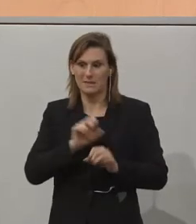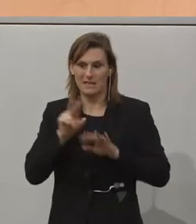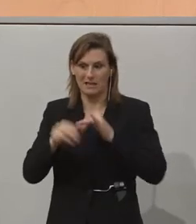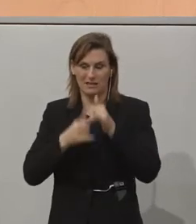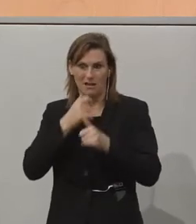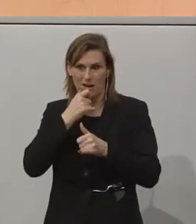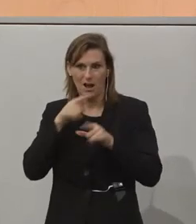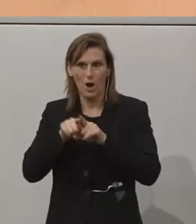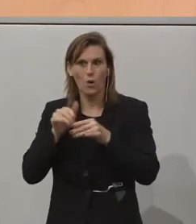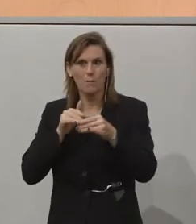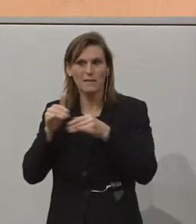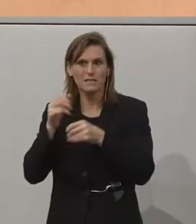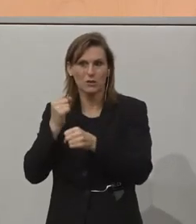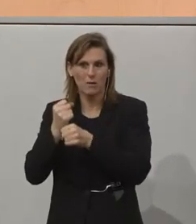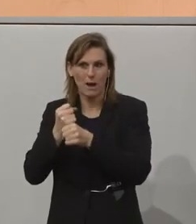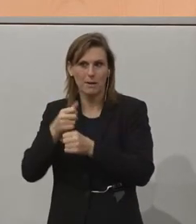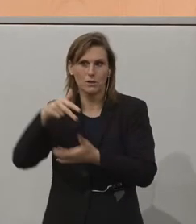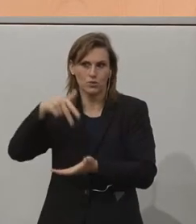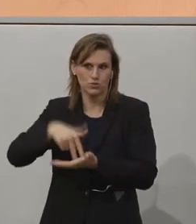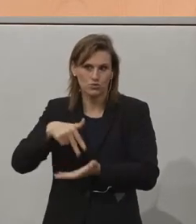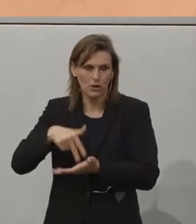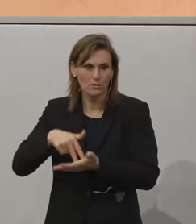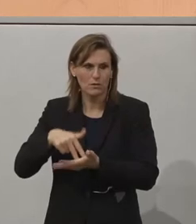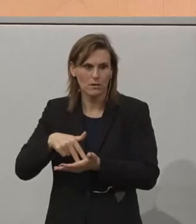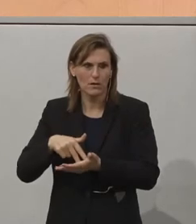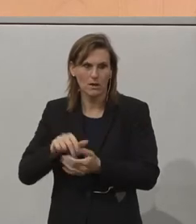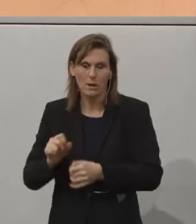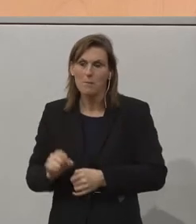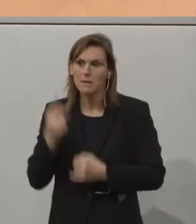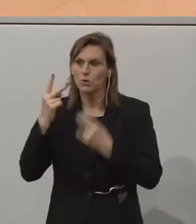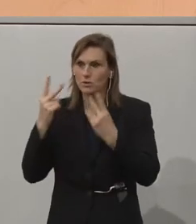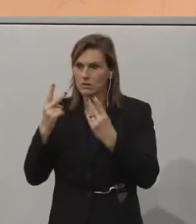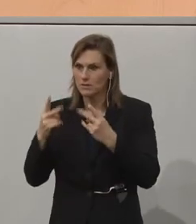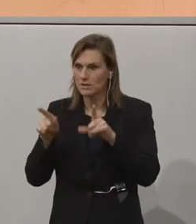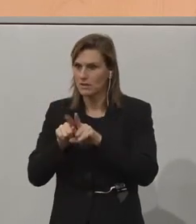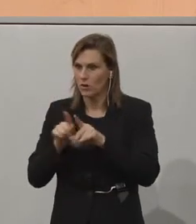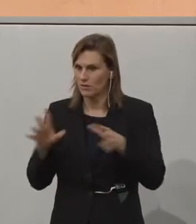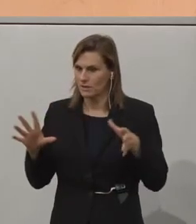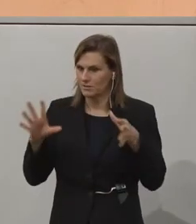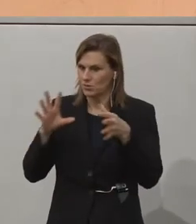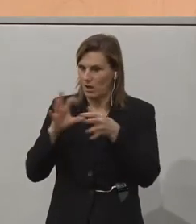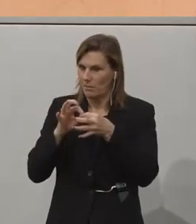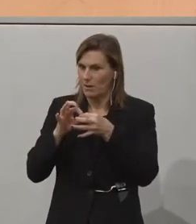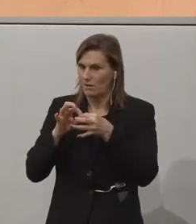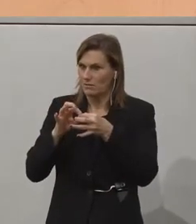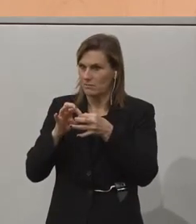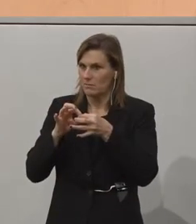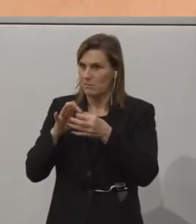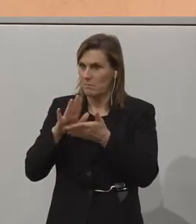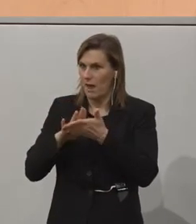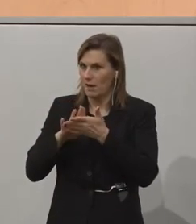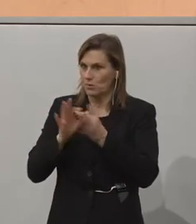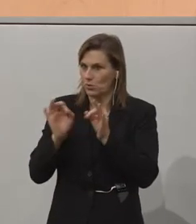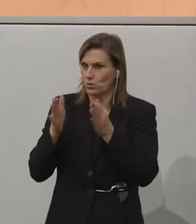Bundesministerium für Arbeit zuständig. Also ist mir einfach besonders wichtig, dass diese Kooperation auch in Zukunft weiterhin gut funktioniert und wir